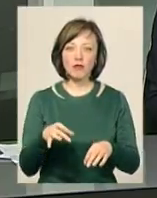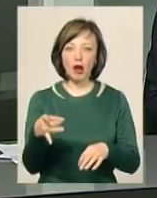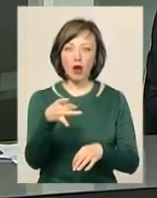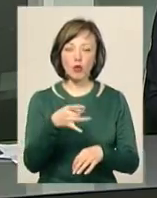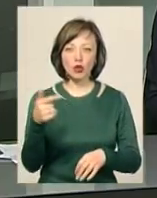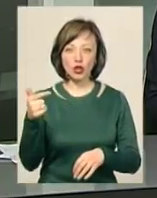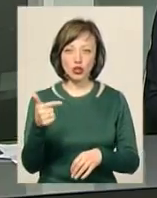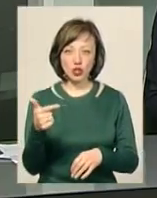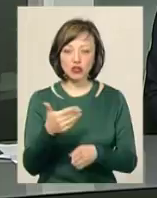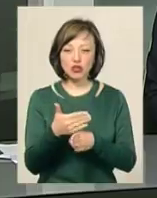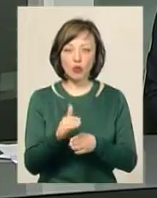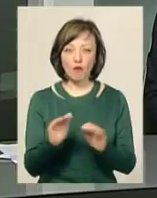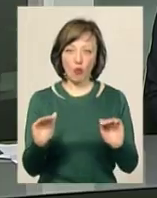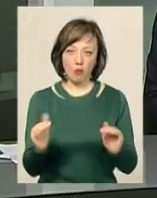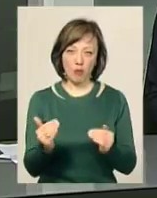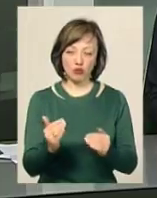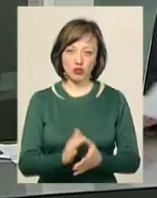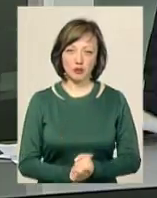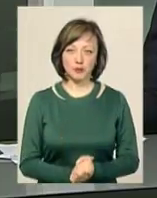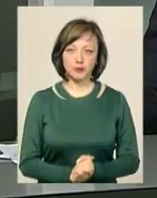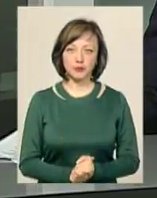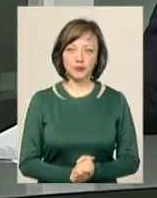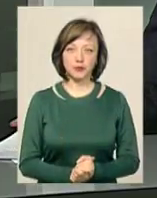мікрорайоні Гречани частково буде обмежений.